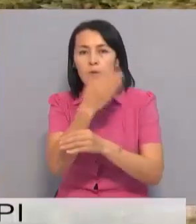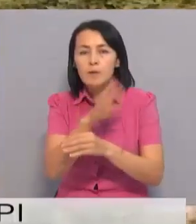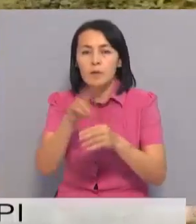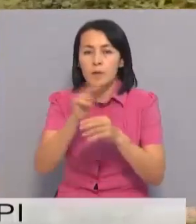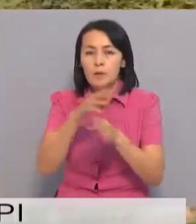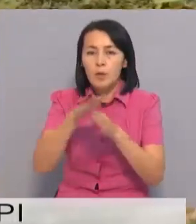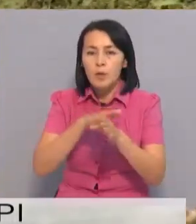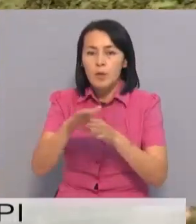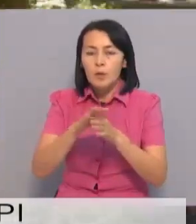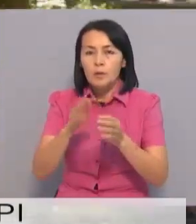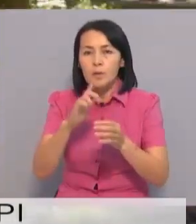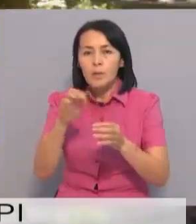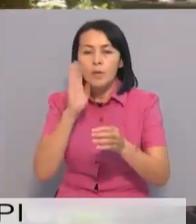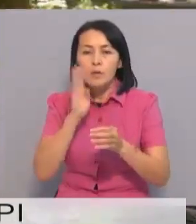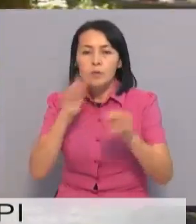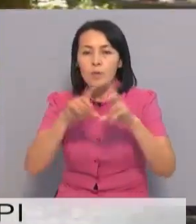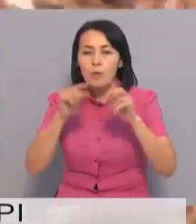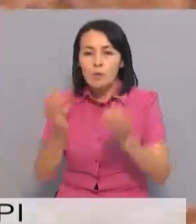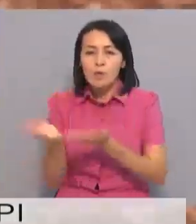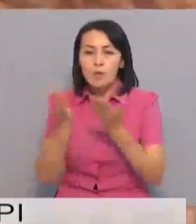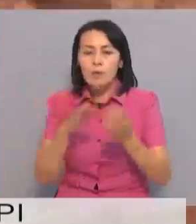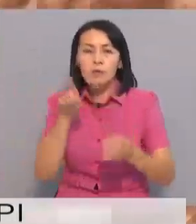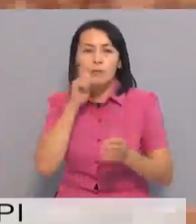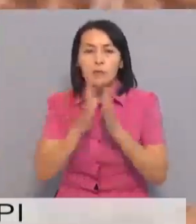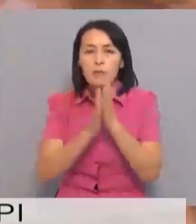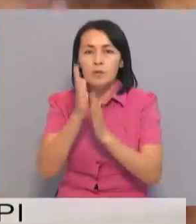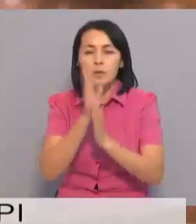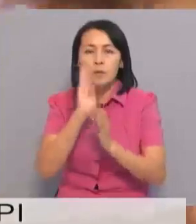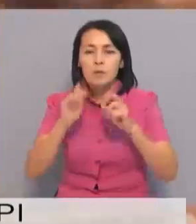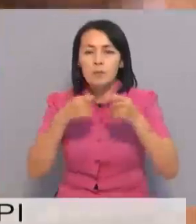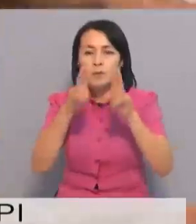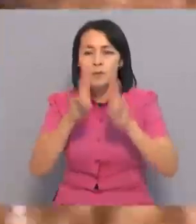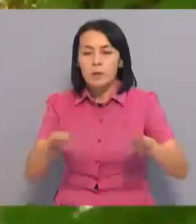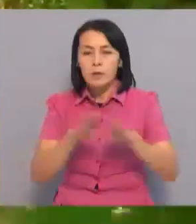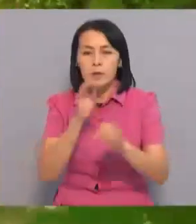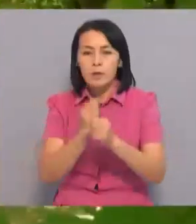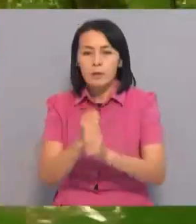күрділі жүнді дүн өткен БМК суарына сарқылы су ғылып, жасылы желекті суару жұмыстары талапқа саят қарлып жатыр.